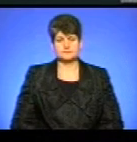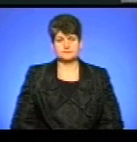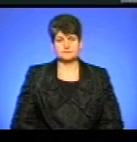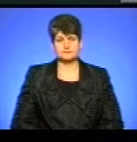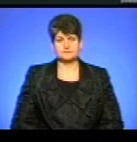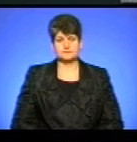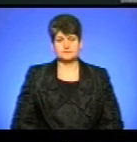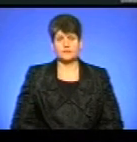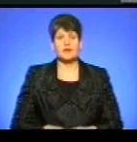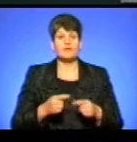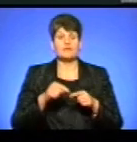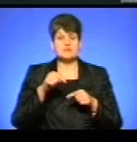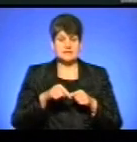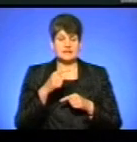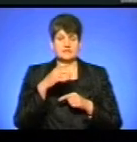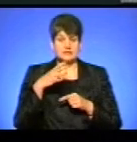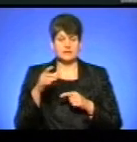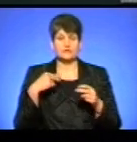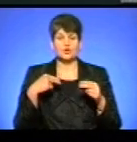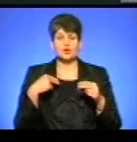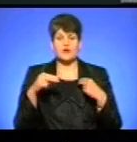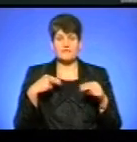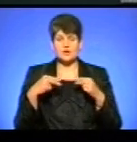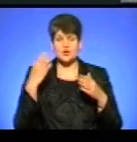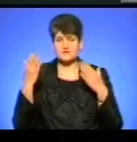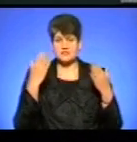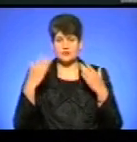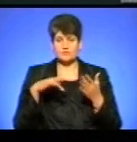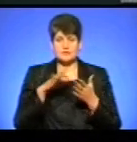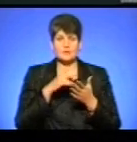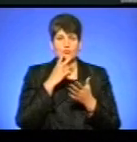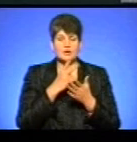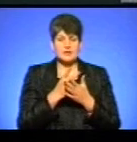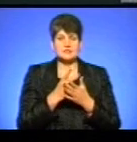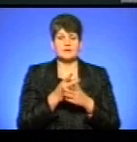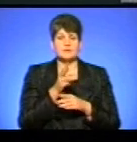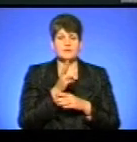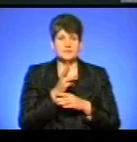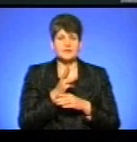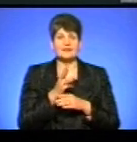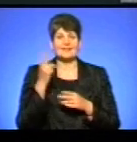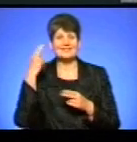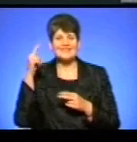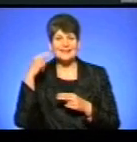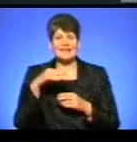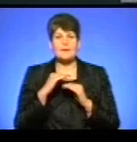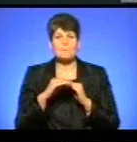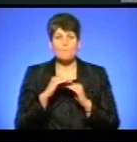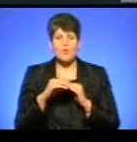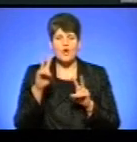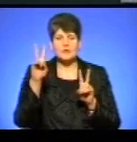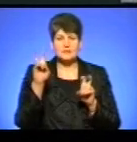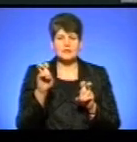У ці хвилини у торгівельно-розважальному центрі Подоляни відбувається презентація пригодницького екшену «Дике поле» за мотивами